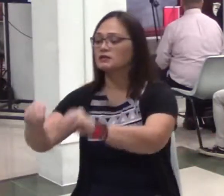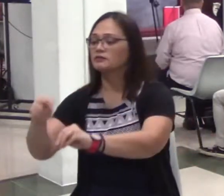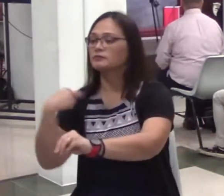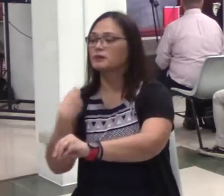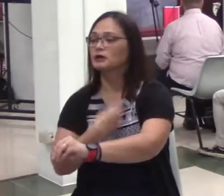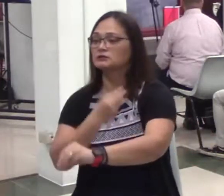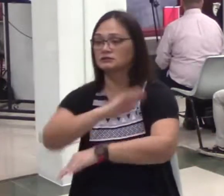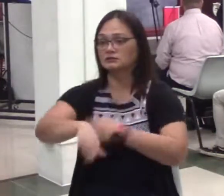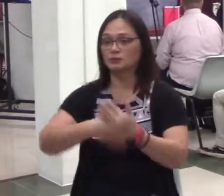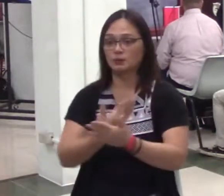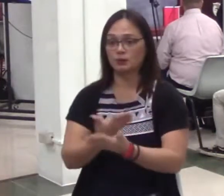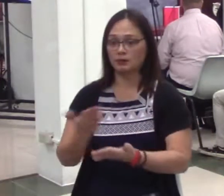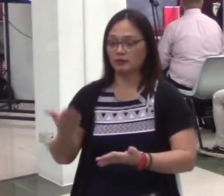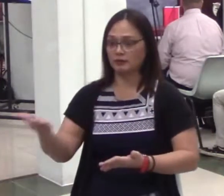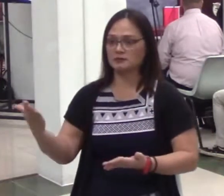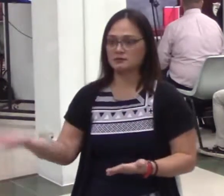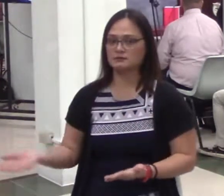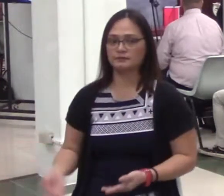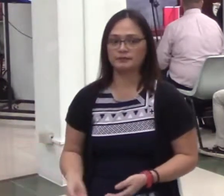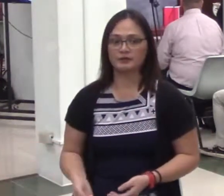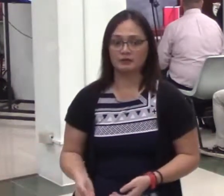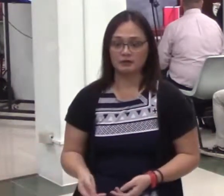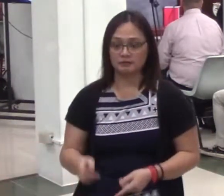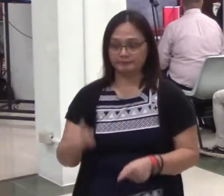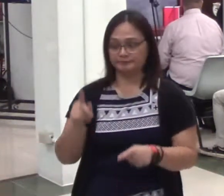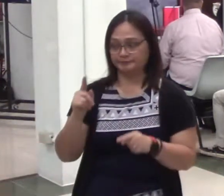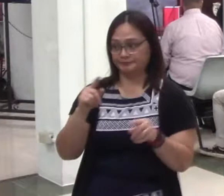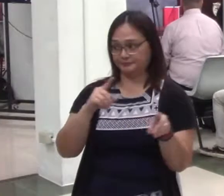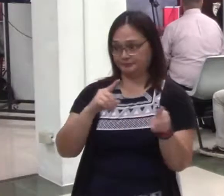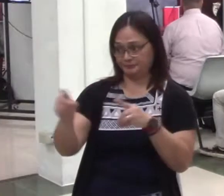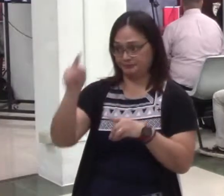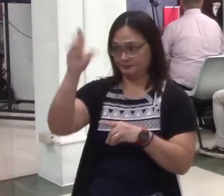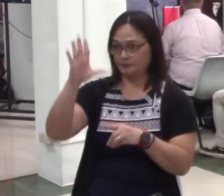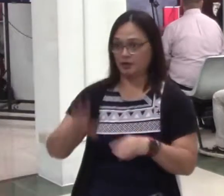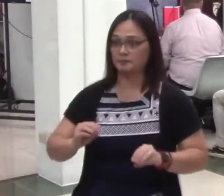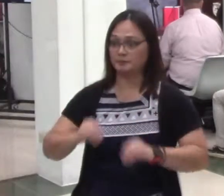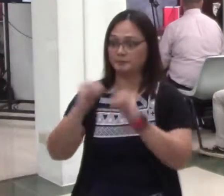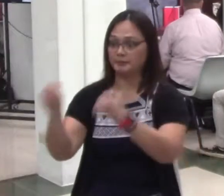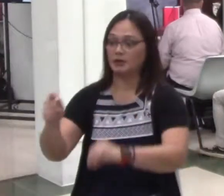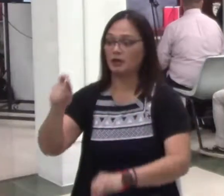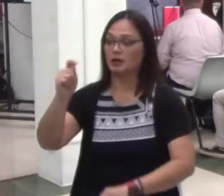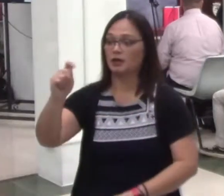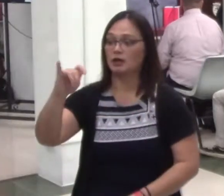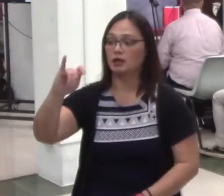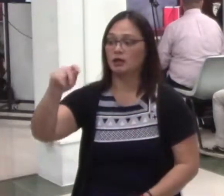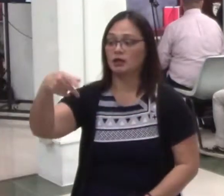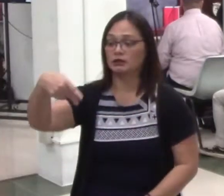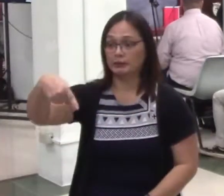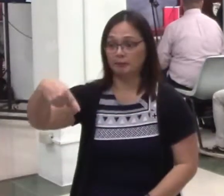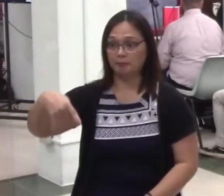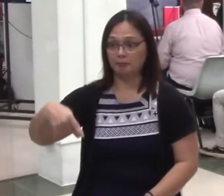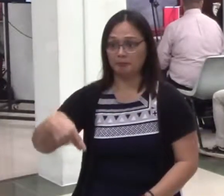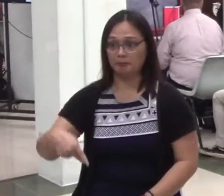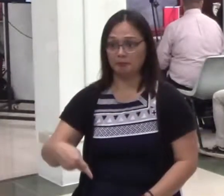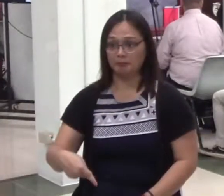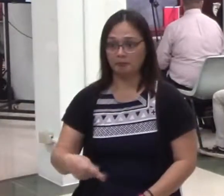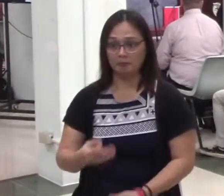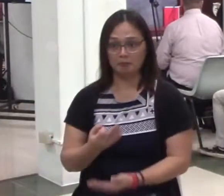Eh, pagkatapos ang ating attitude sa Panginoon, para bang sobra-sobra ka na, Panginoon, Eh, kayo tayo,